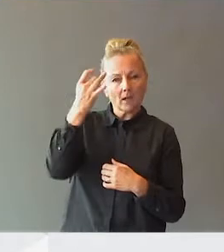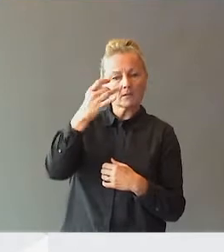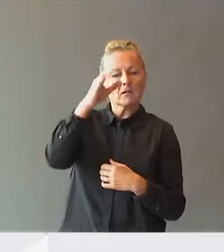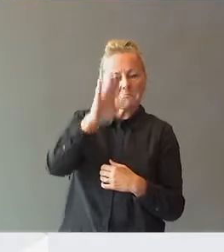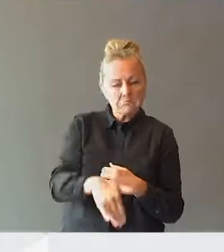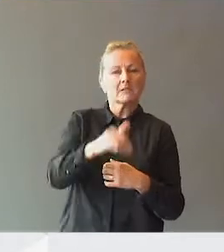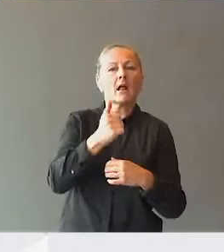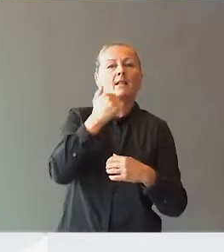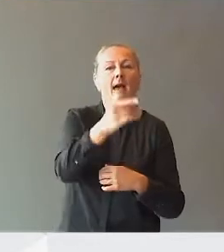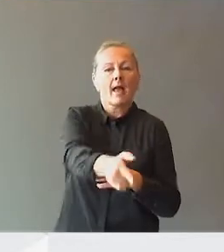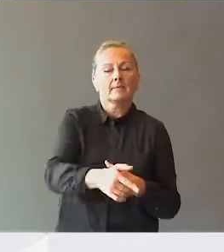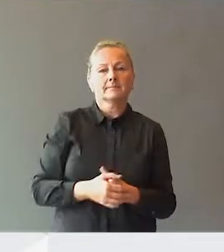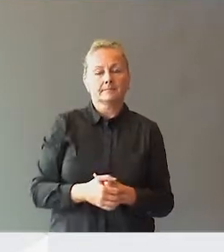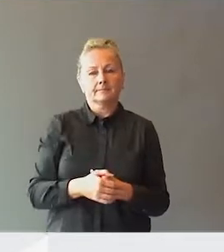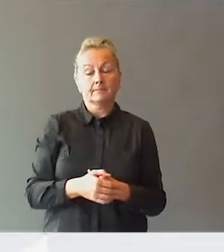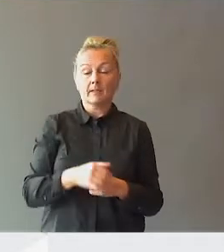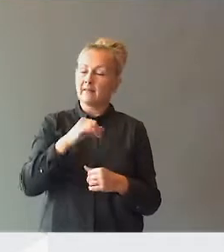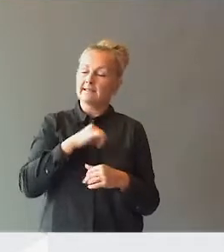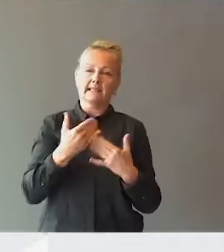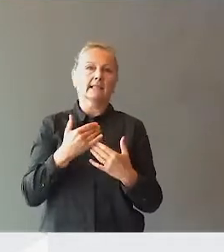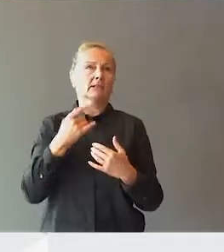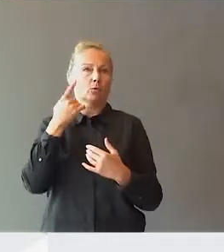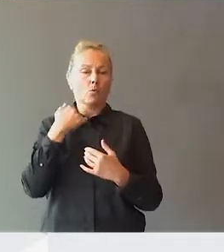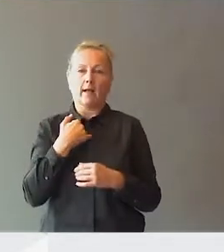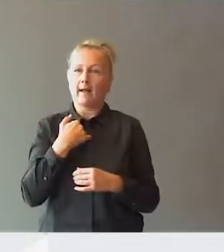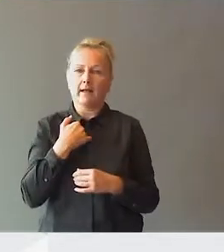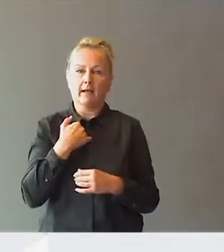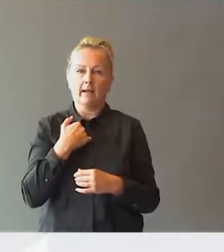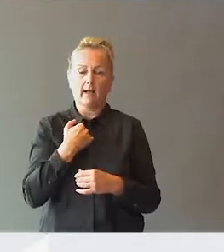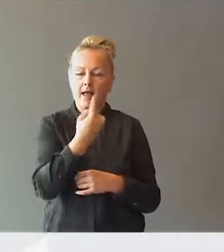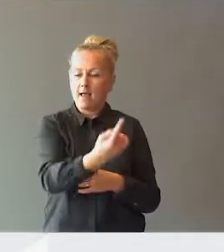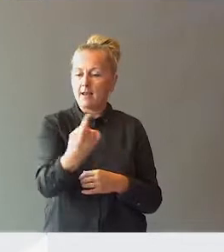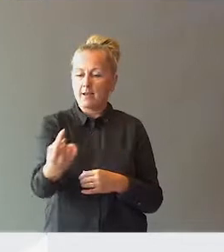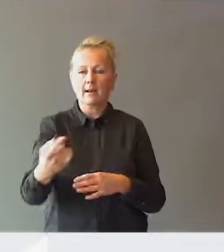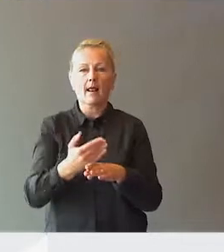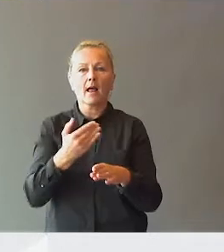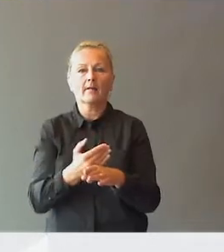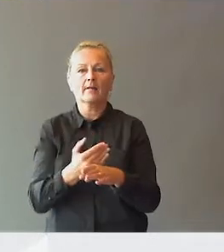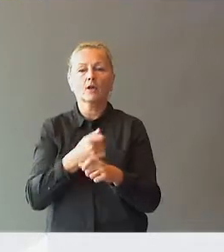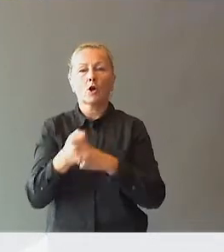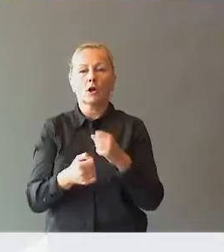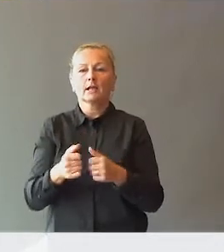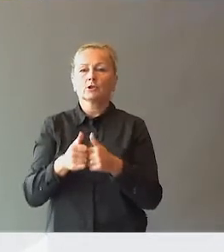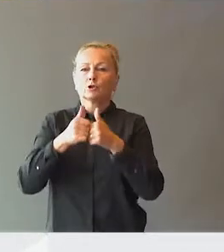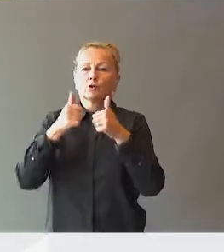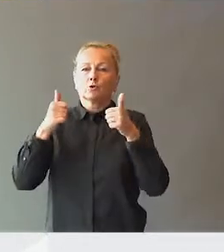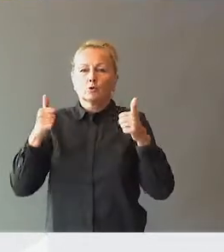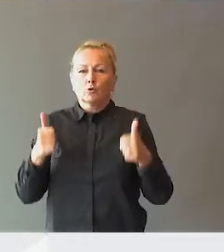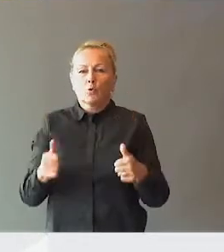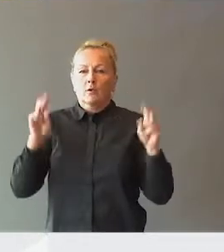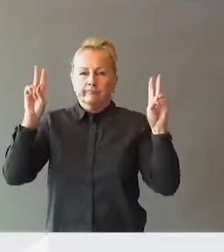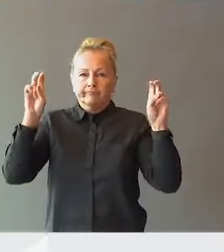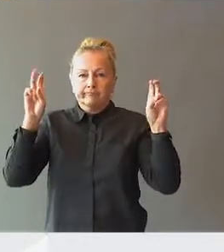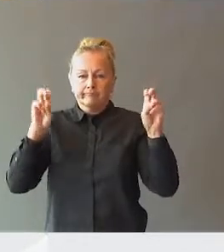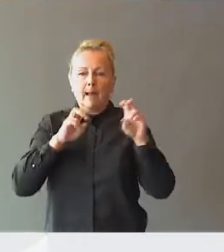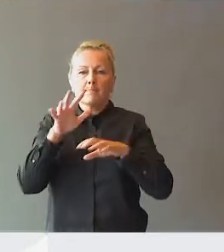kompetansen skal være. eller så tror jeg vi gjør den enkelte elev en stor bjørnetjeneste, hvis vi